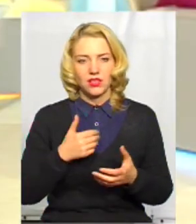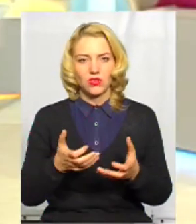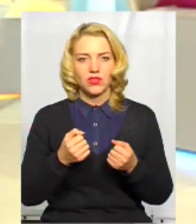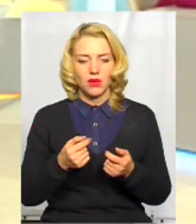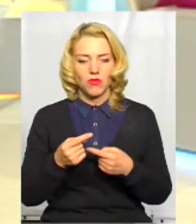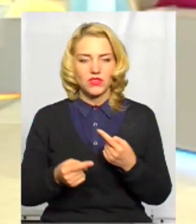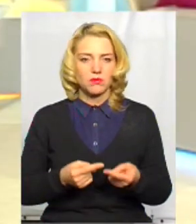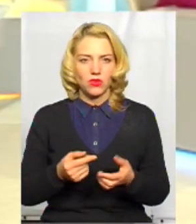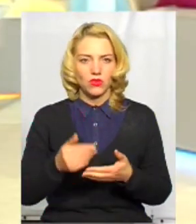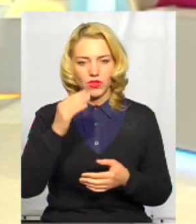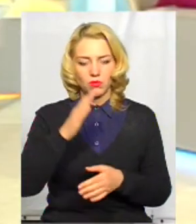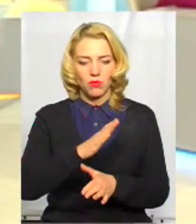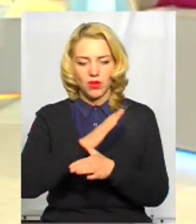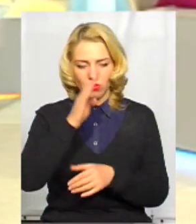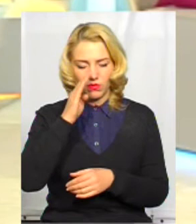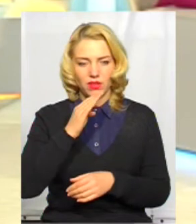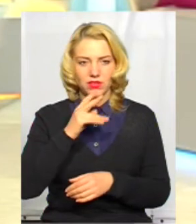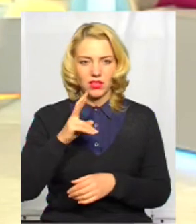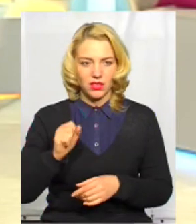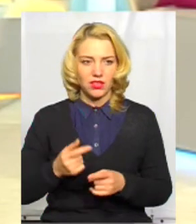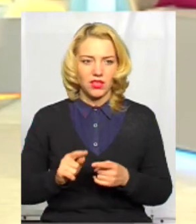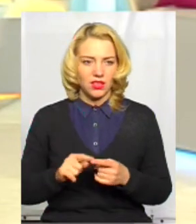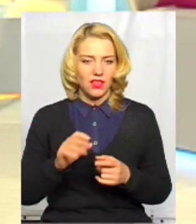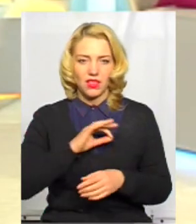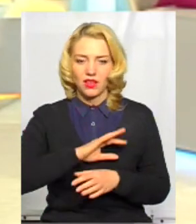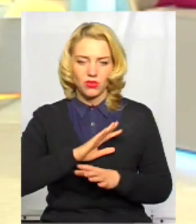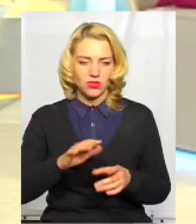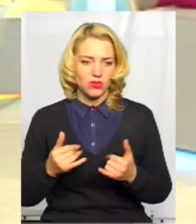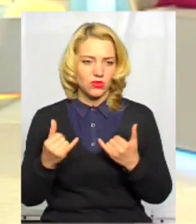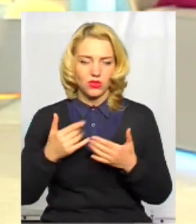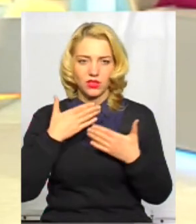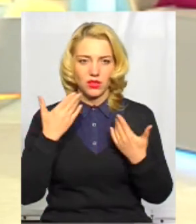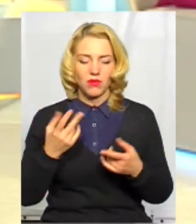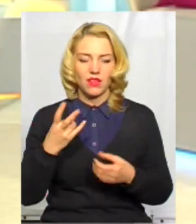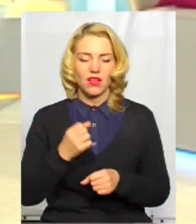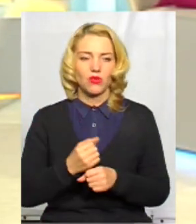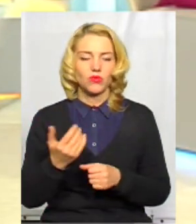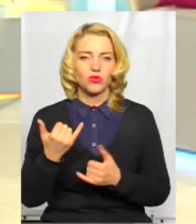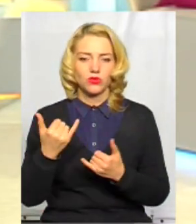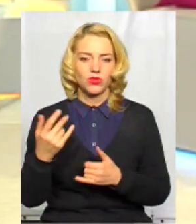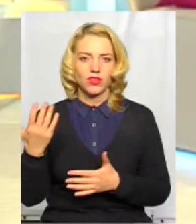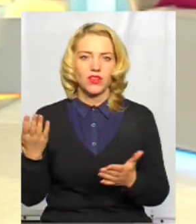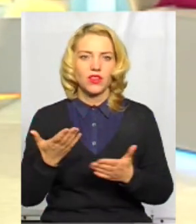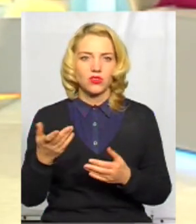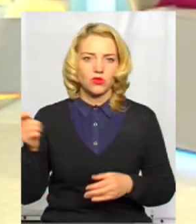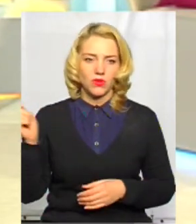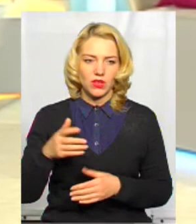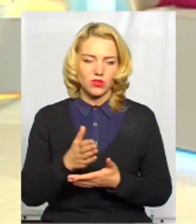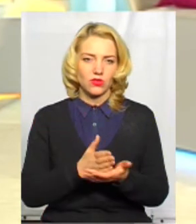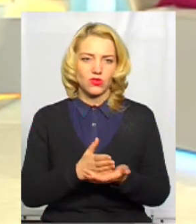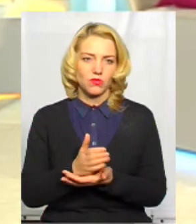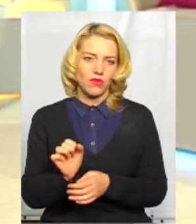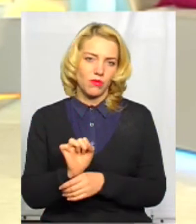батька. Я ним не користувався. Тому сьогодні немає. А на роботу на чому сьогодні приїхали? Службовим